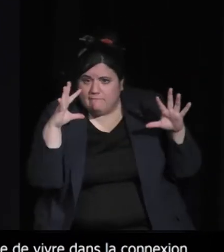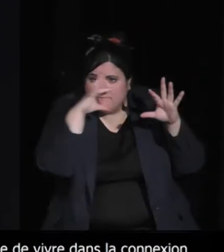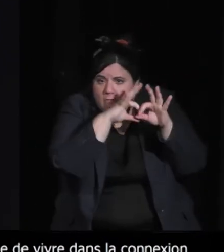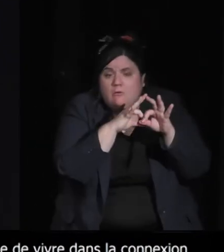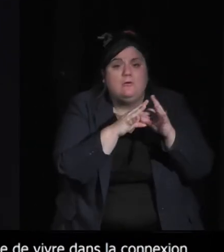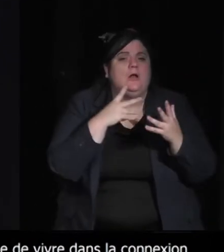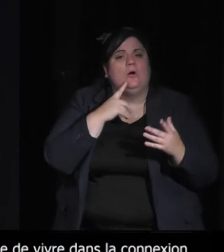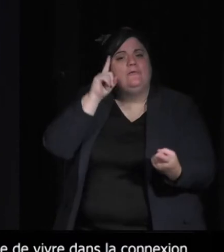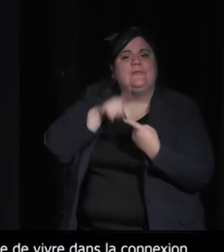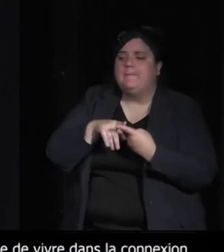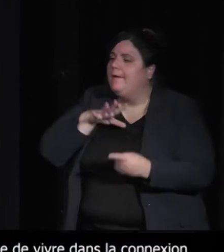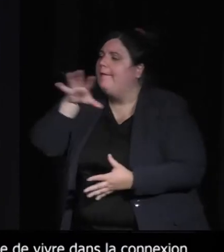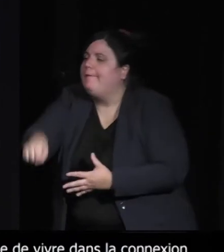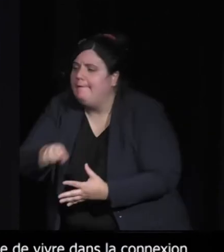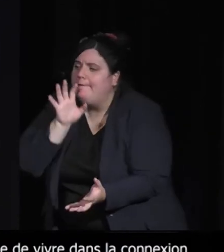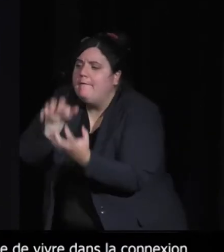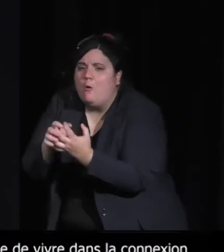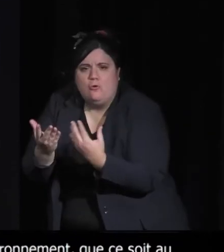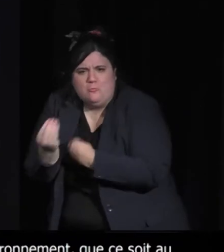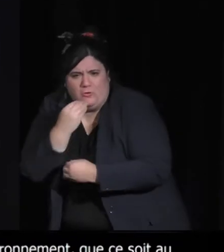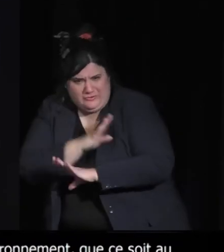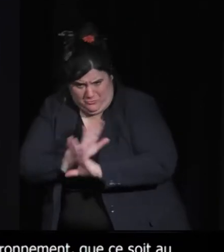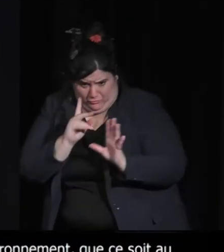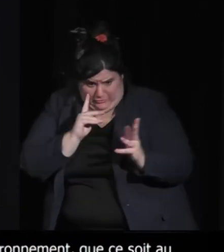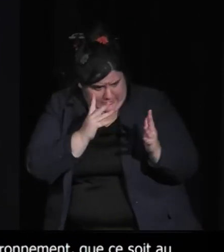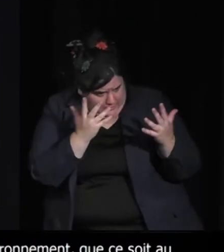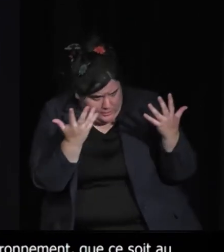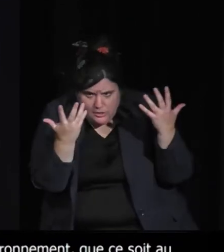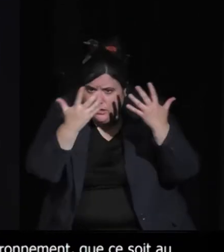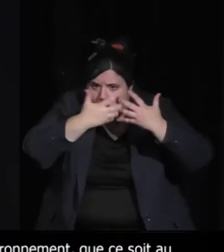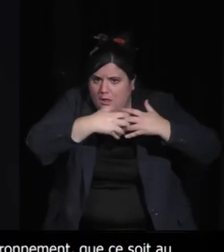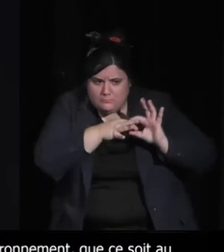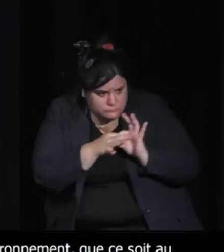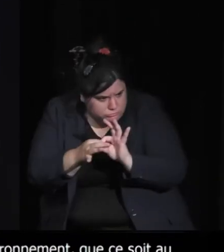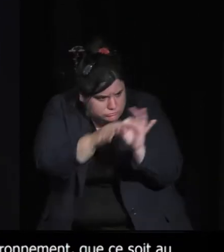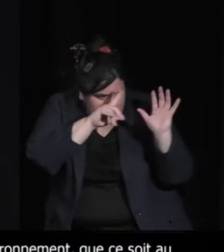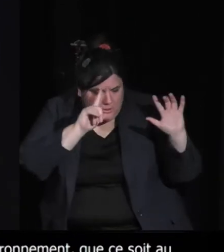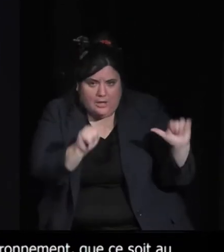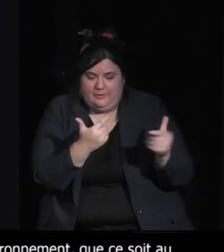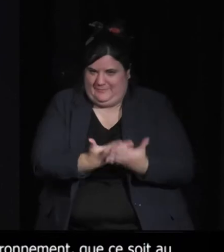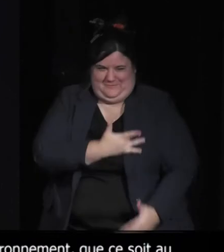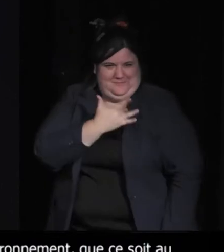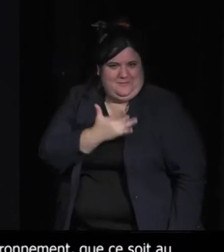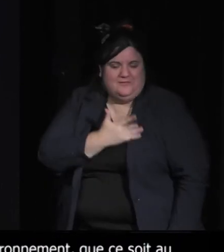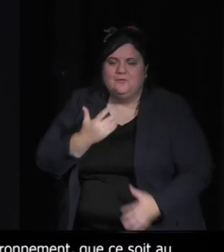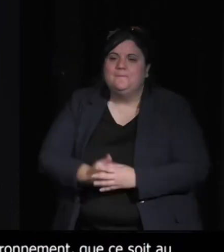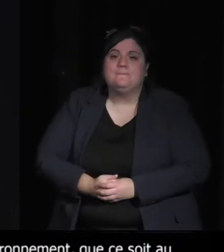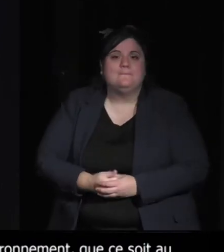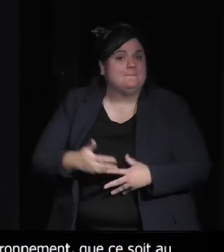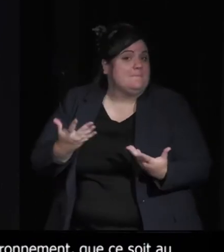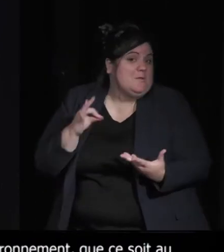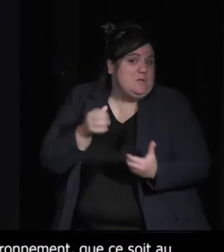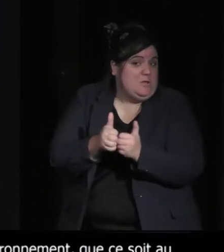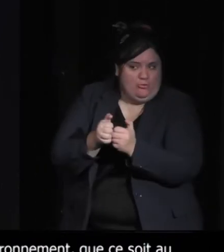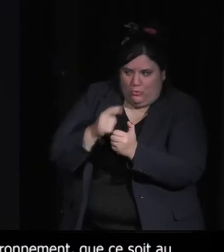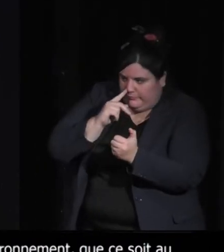la prédation. Et plonger le joueur dans un univers qui, pour le coup, n'est pas réaliste. On peut dire clairement